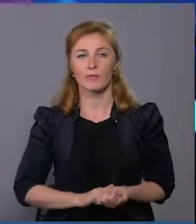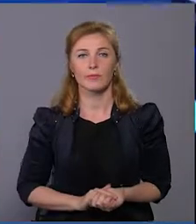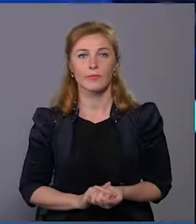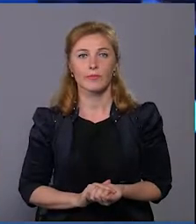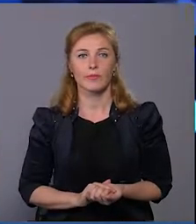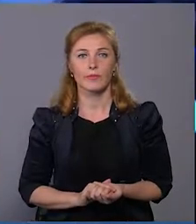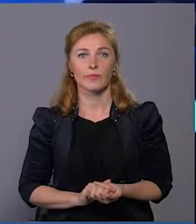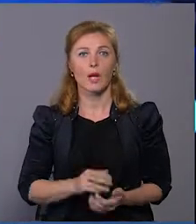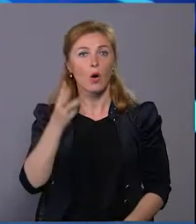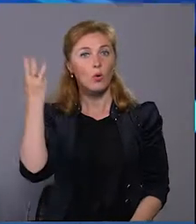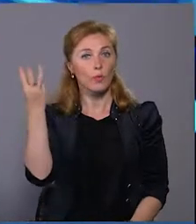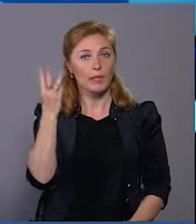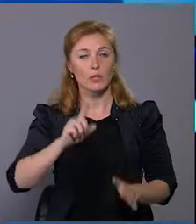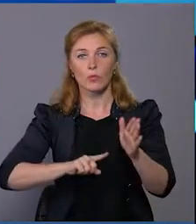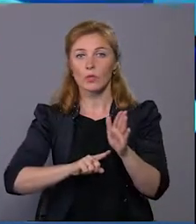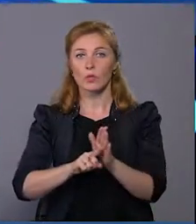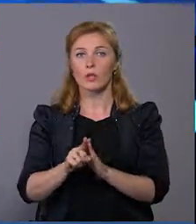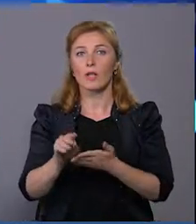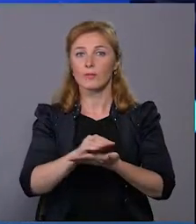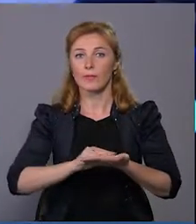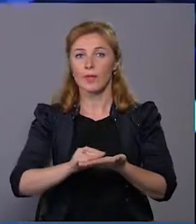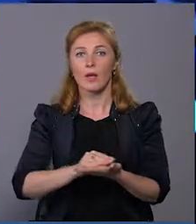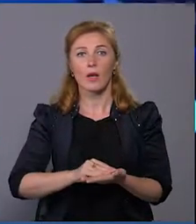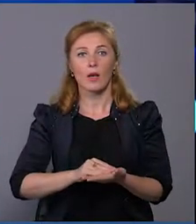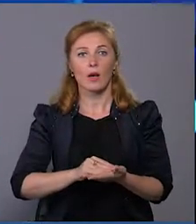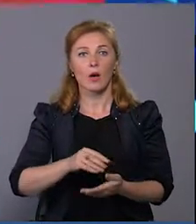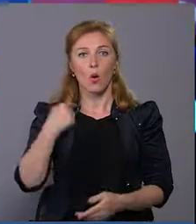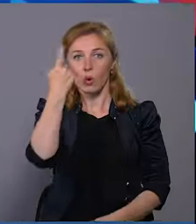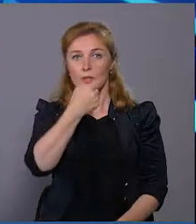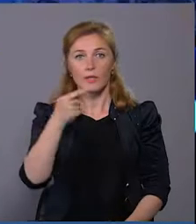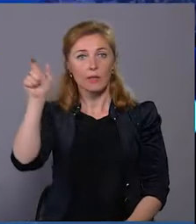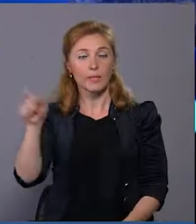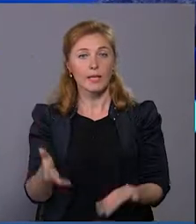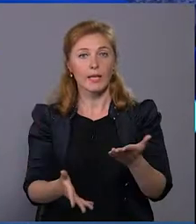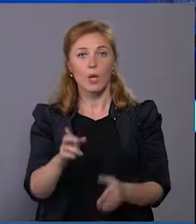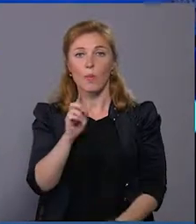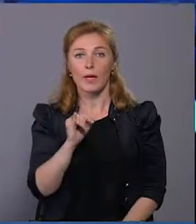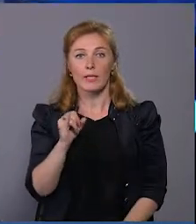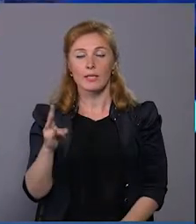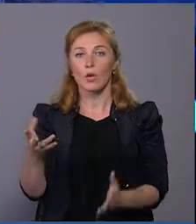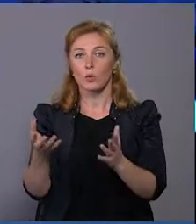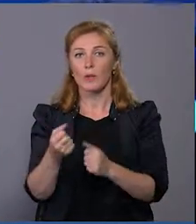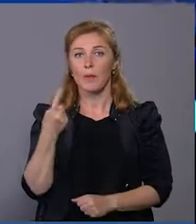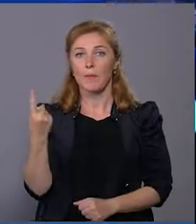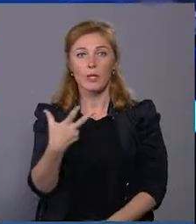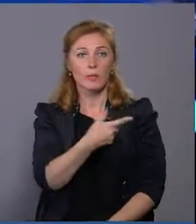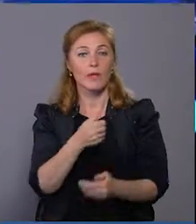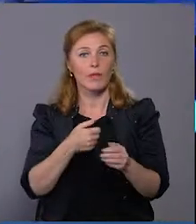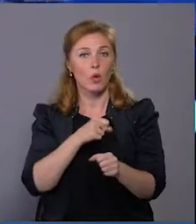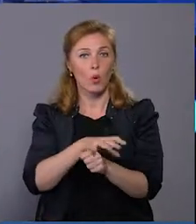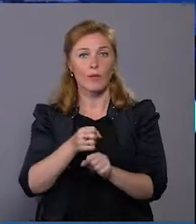У Хмельницькому стартувала ревакцинація осіб, які у березні отримали перше щеплення від COVID-19